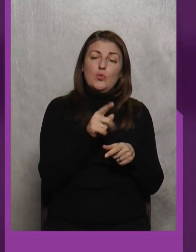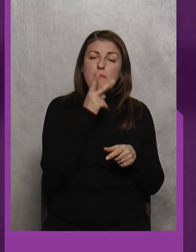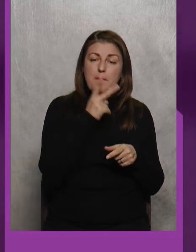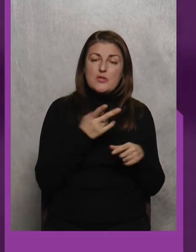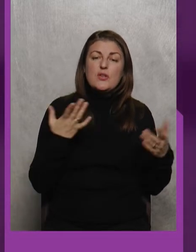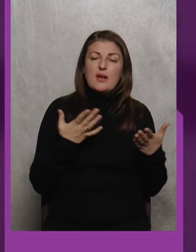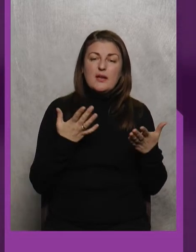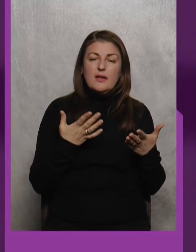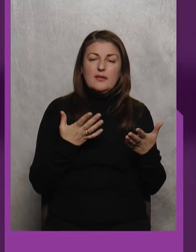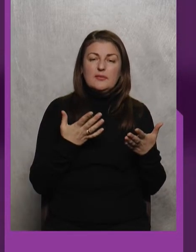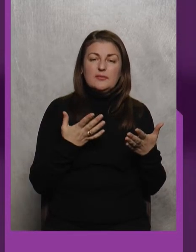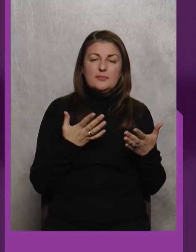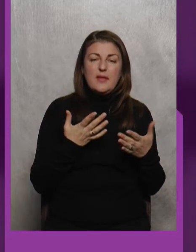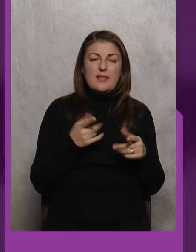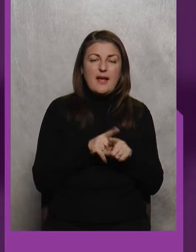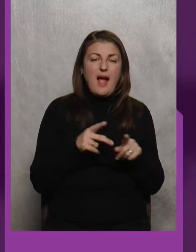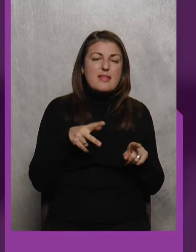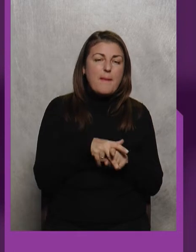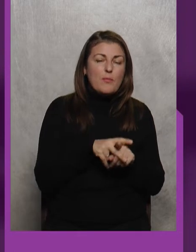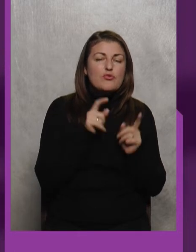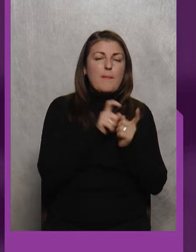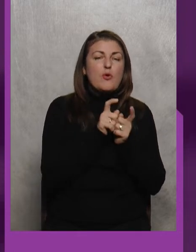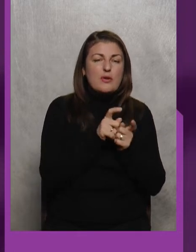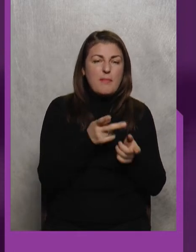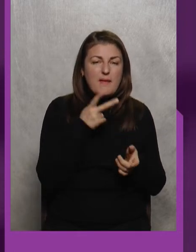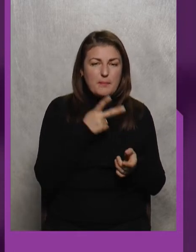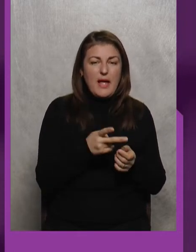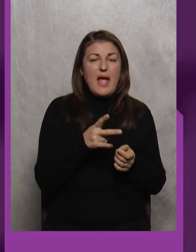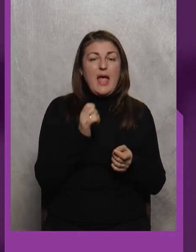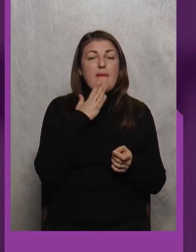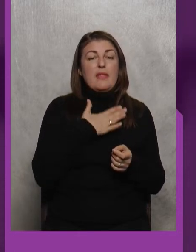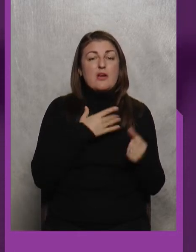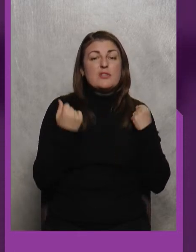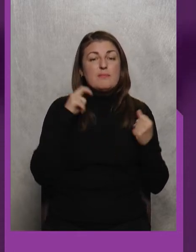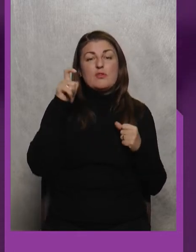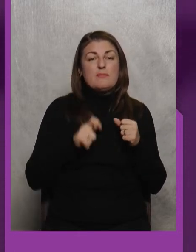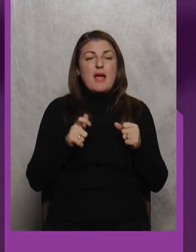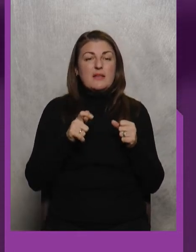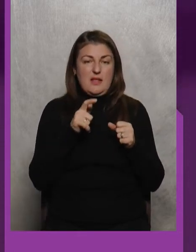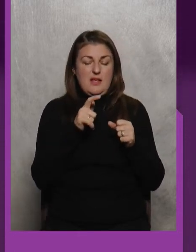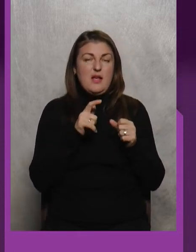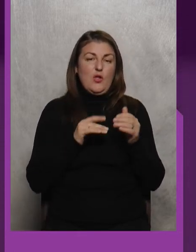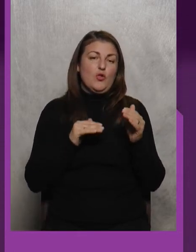бачите, яка напружена боротьба іде І наш спортсмен домінує і